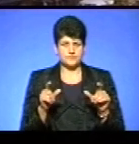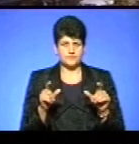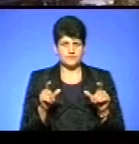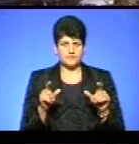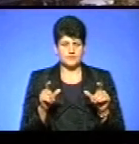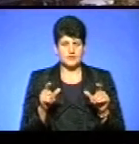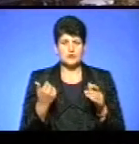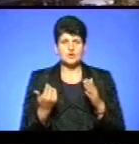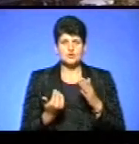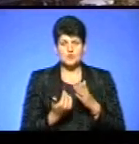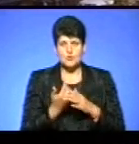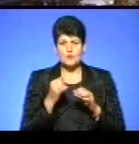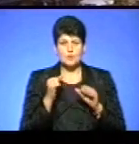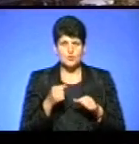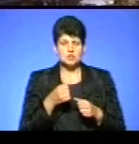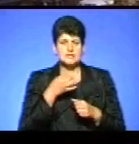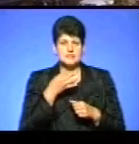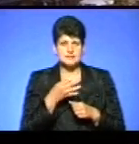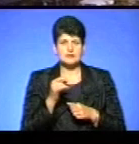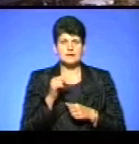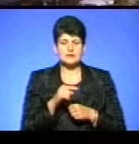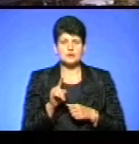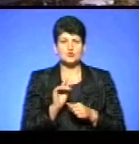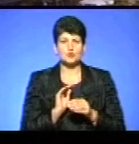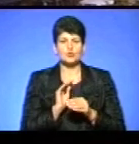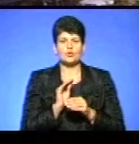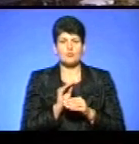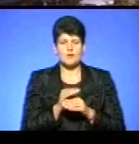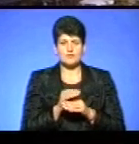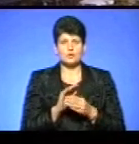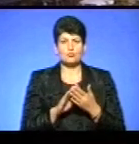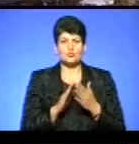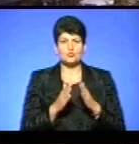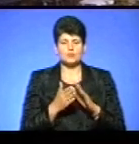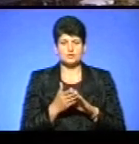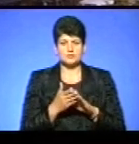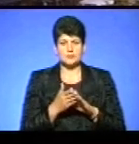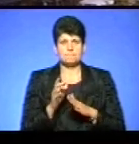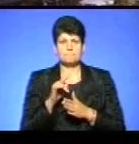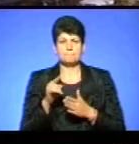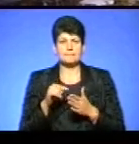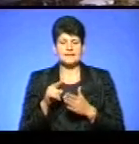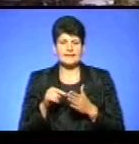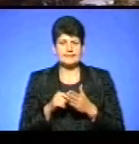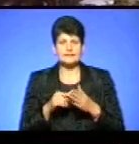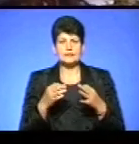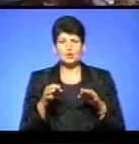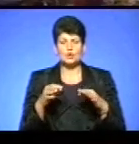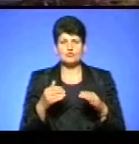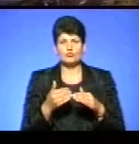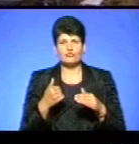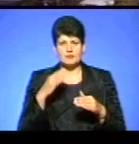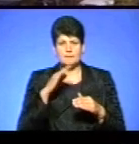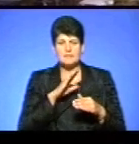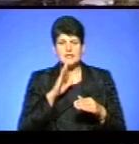З нового можна сказати те, що додавлено в положенні питання дозволу від батьків